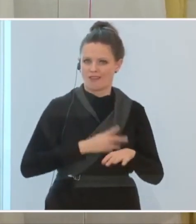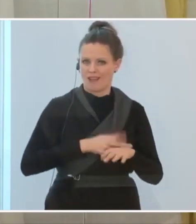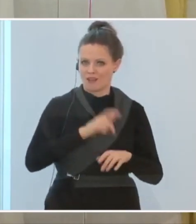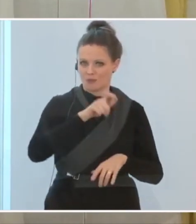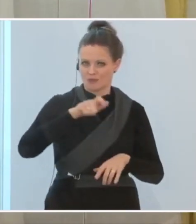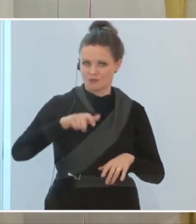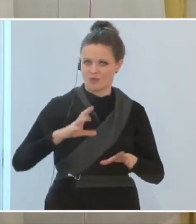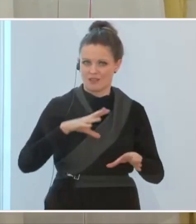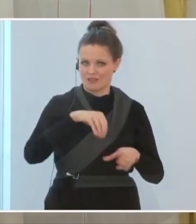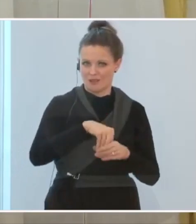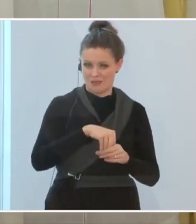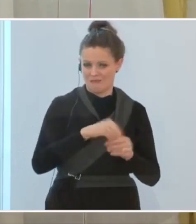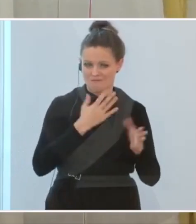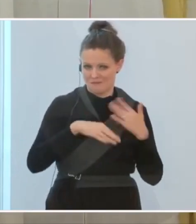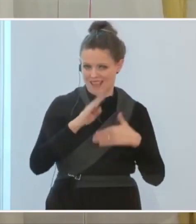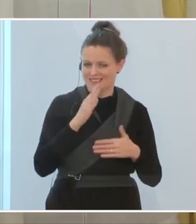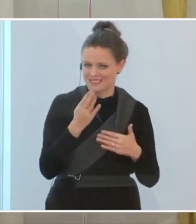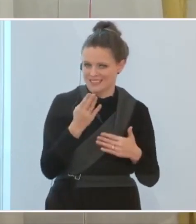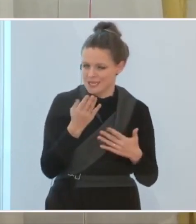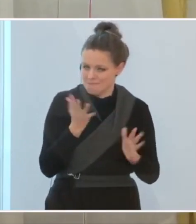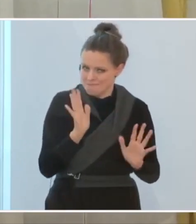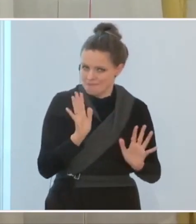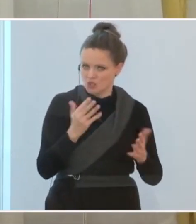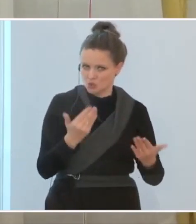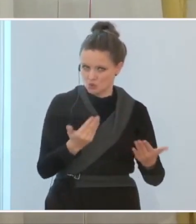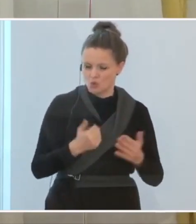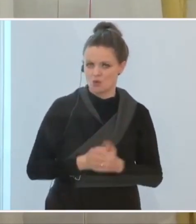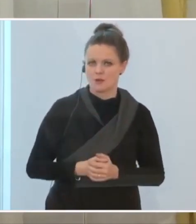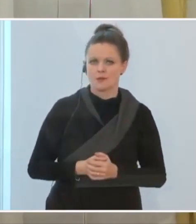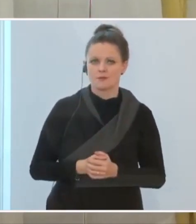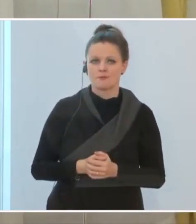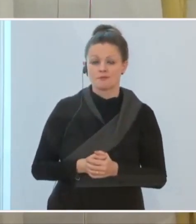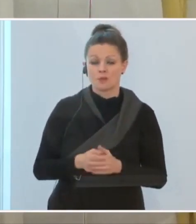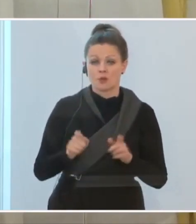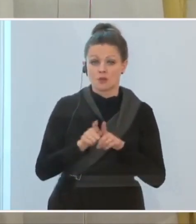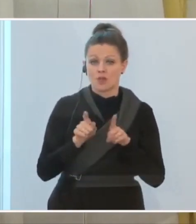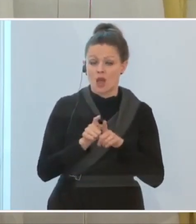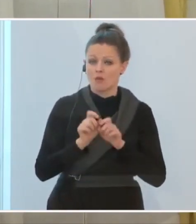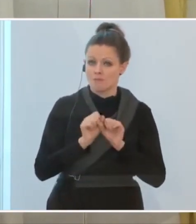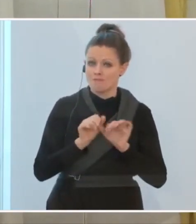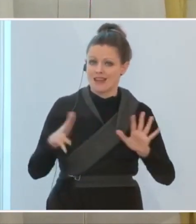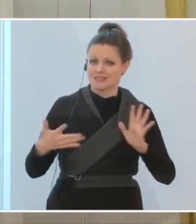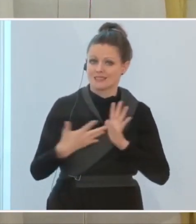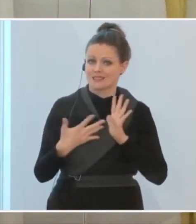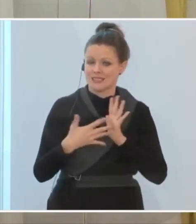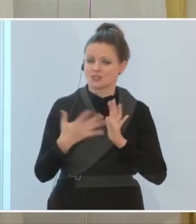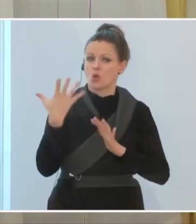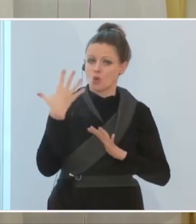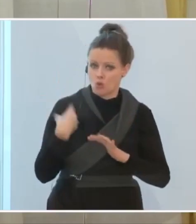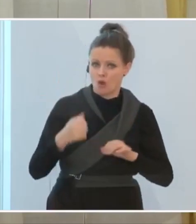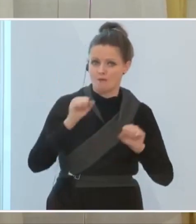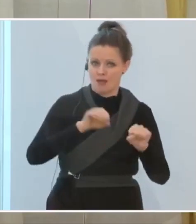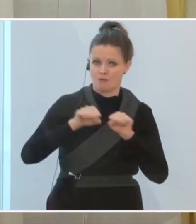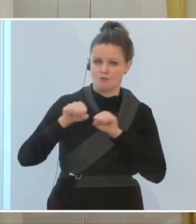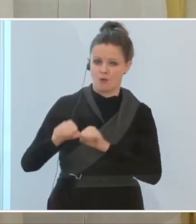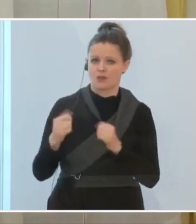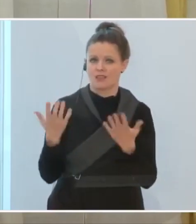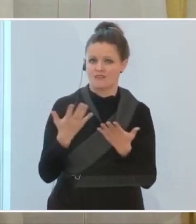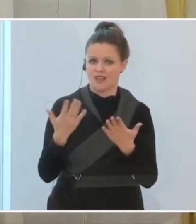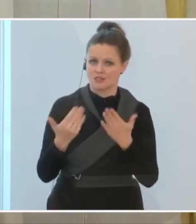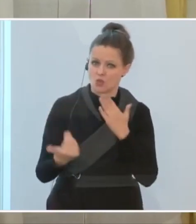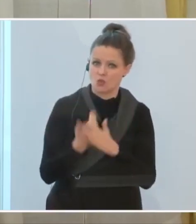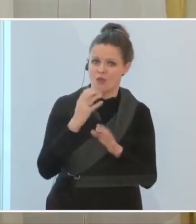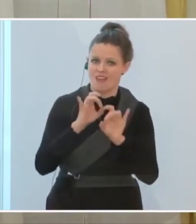enthalten, im Wesentlichen in den Grundzügen und dann haben wir mit Massentestungen noch einmal die Möglichkeit, auch